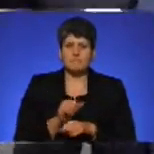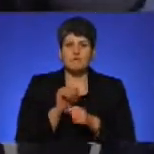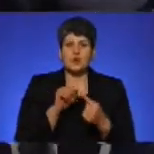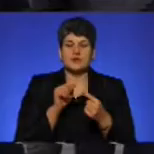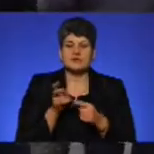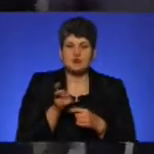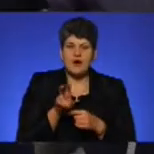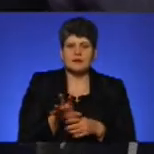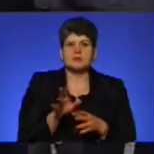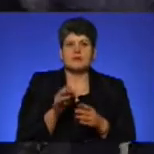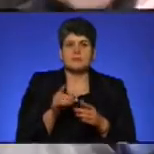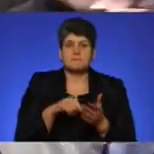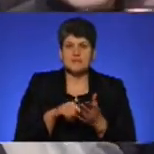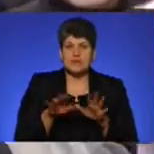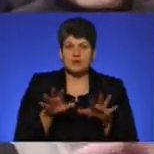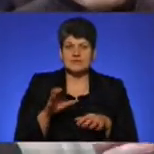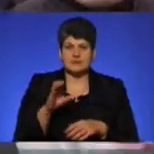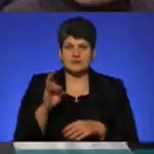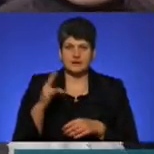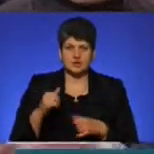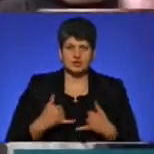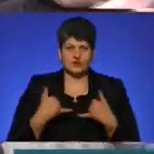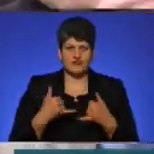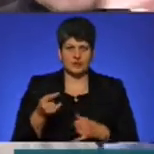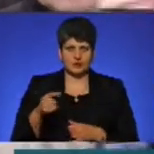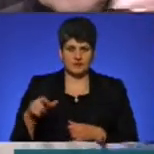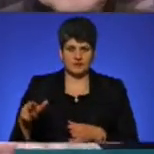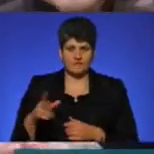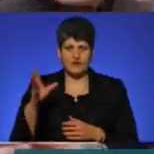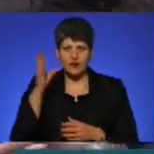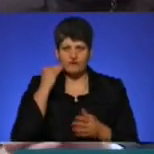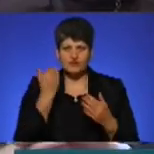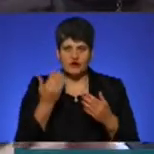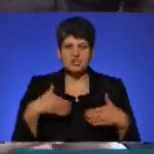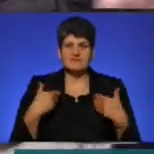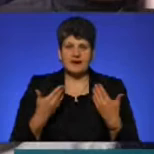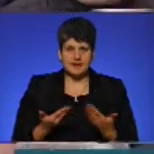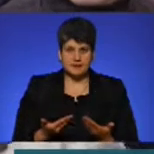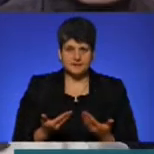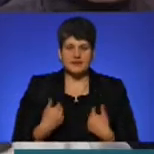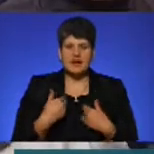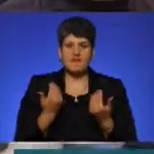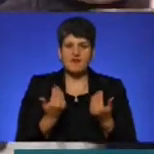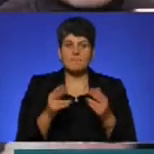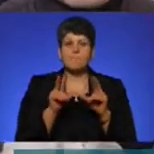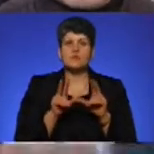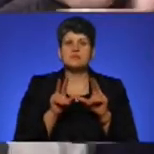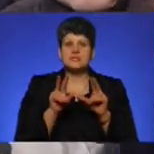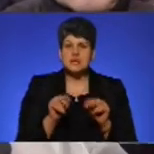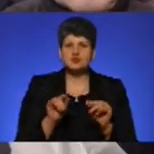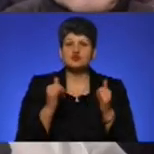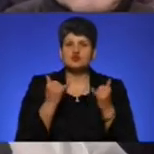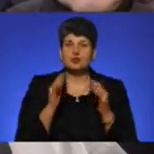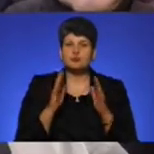вийшов міський голова Сергій Надал. Шановні Тернополяни, враховуючи ваше звернення, я вам обіцяю, що сьогодні буде